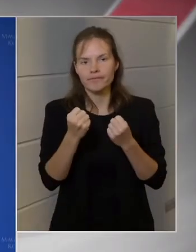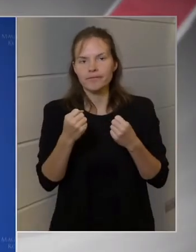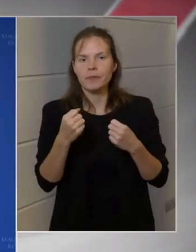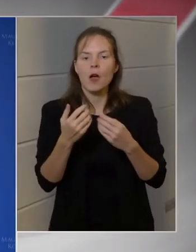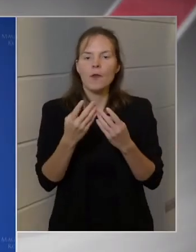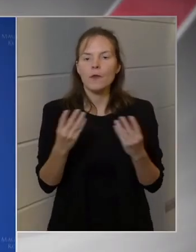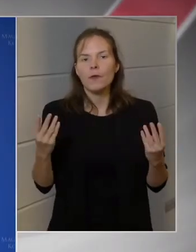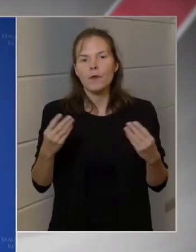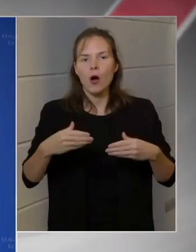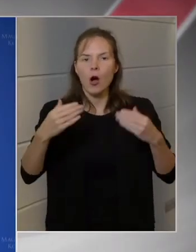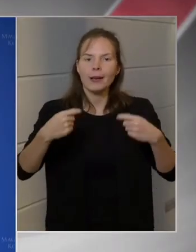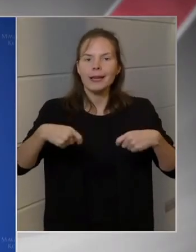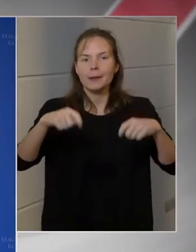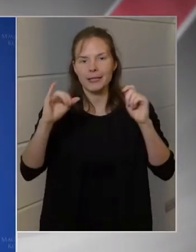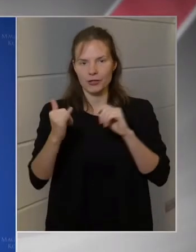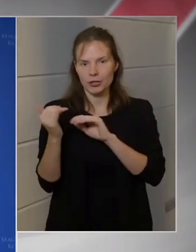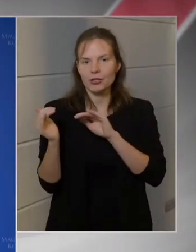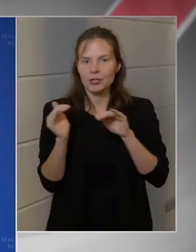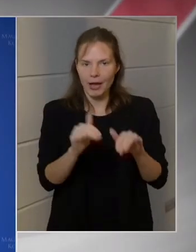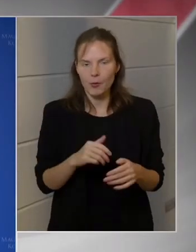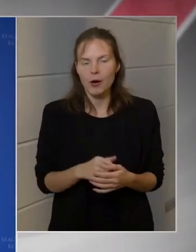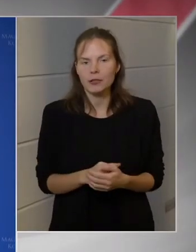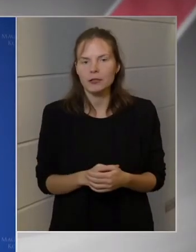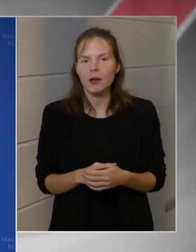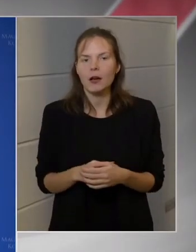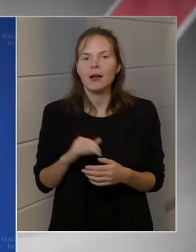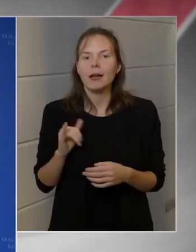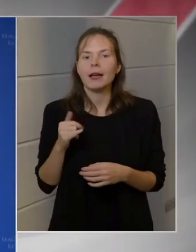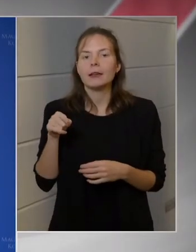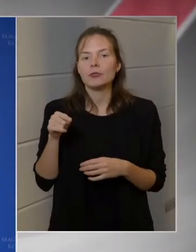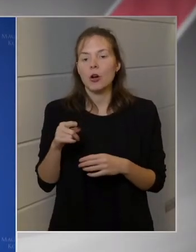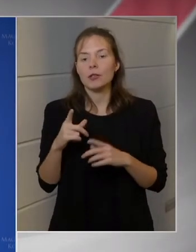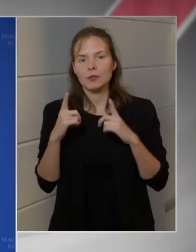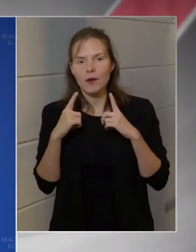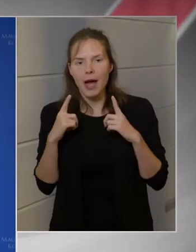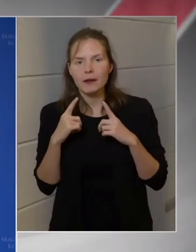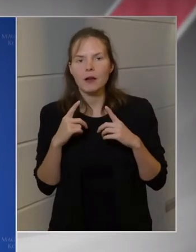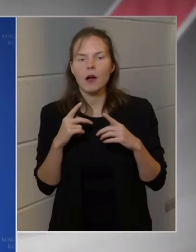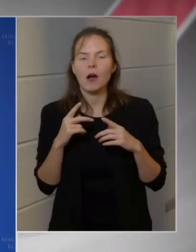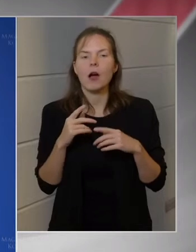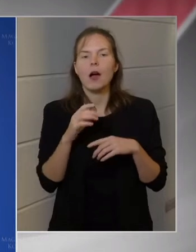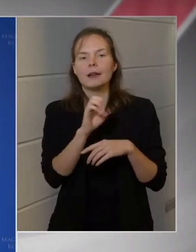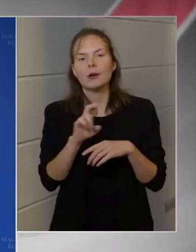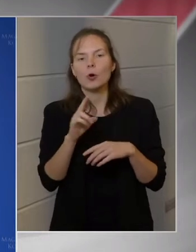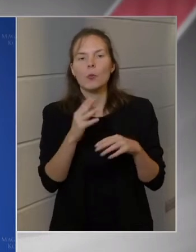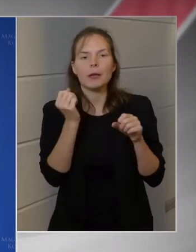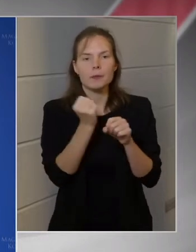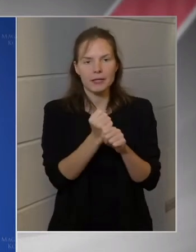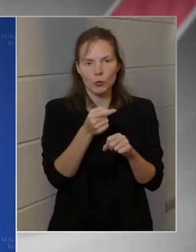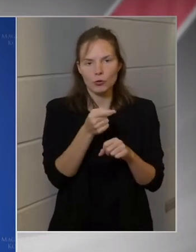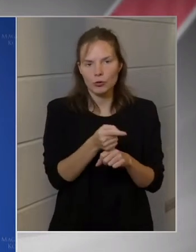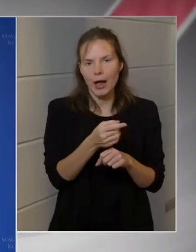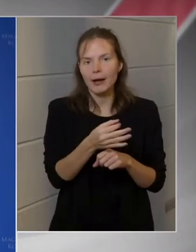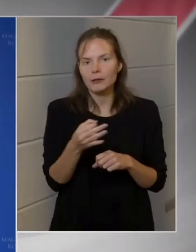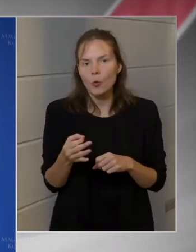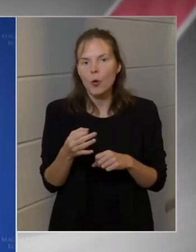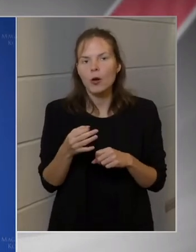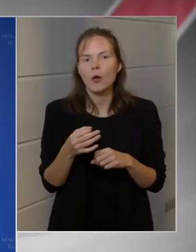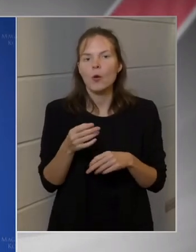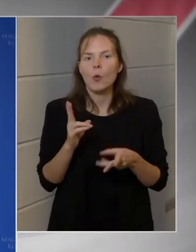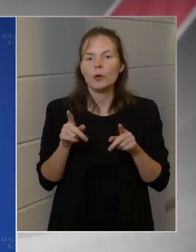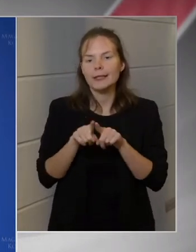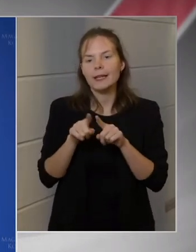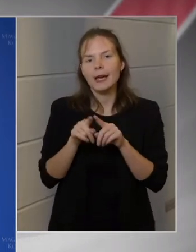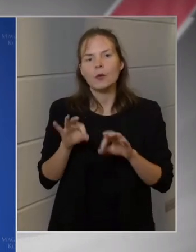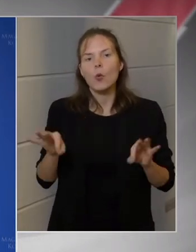támogatja, és azt várja az Európai Bizottságtól, hogy azokat az országokat, amelyek ilyen létesítményeket hoznak létre,